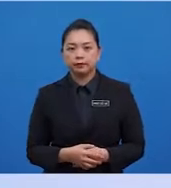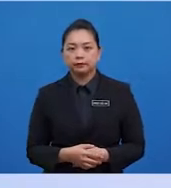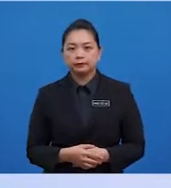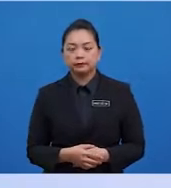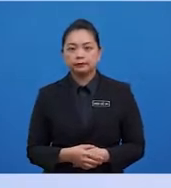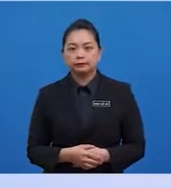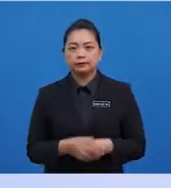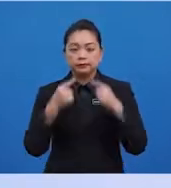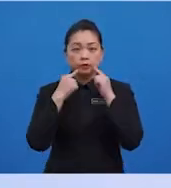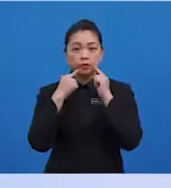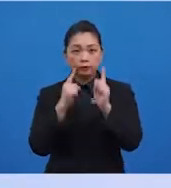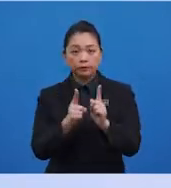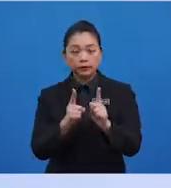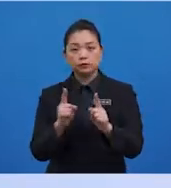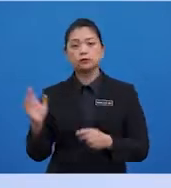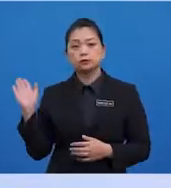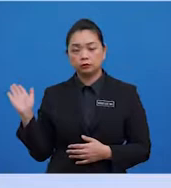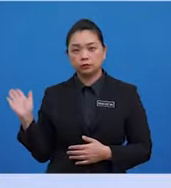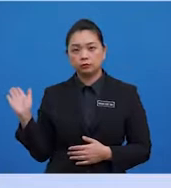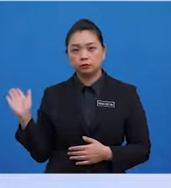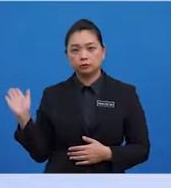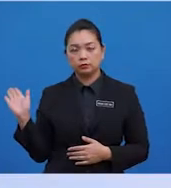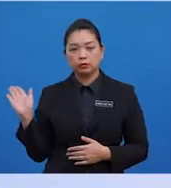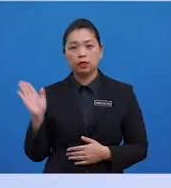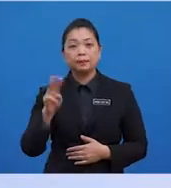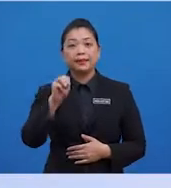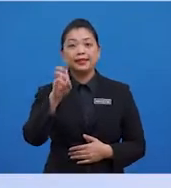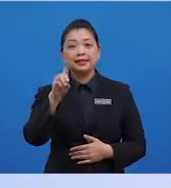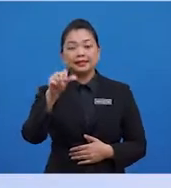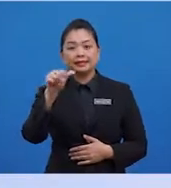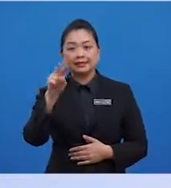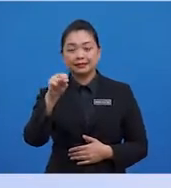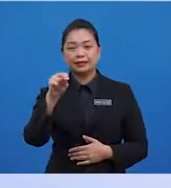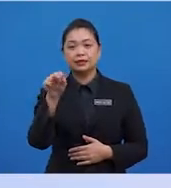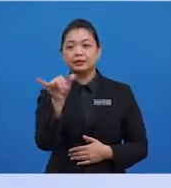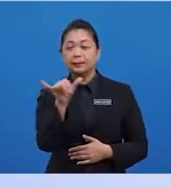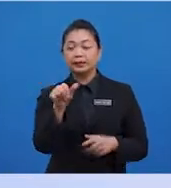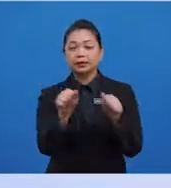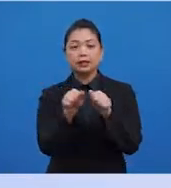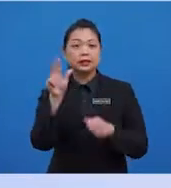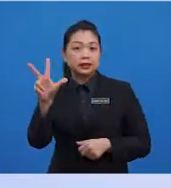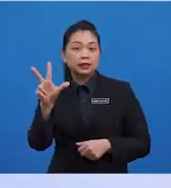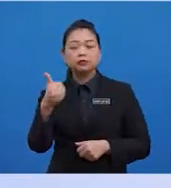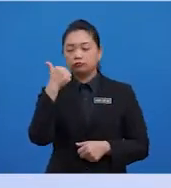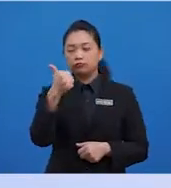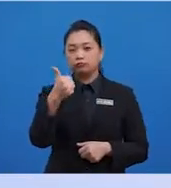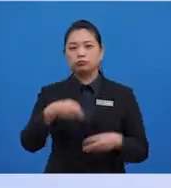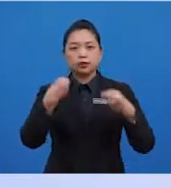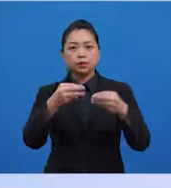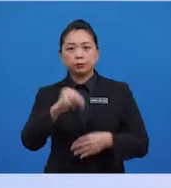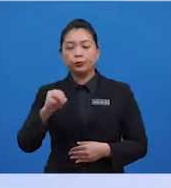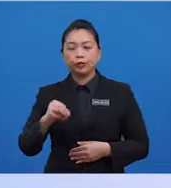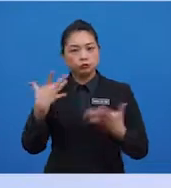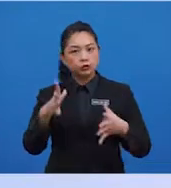Jawapan untuk soalan satu median ialah tiga. Bagus sekali bagi murid-murid yang